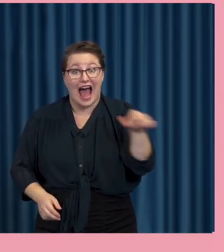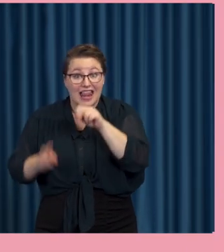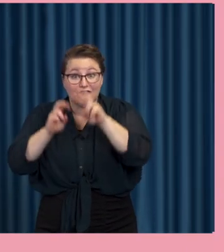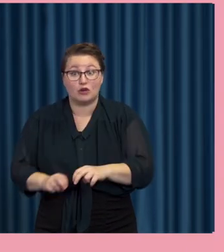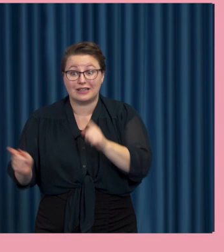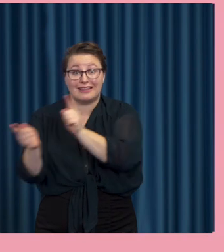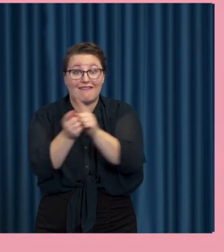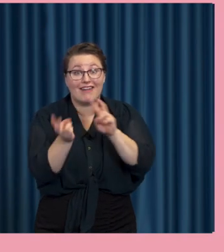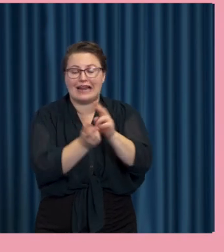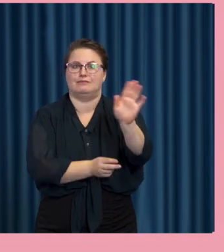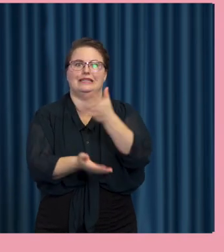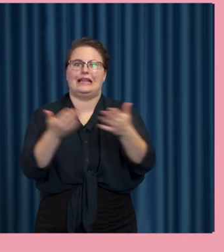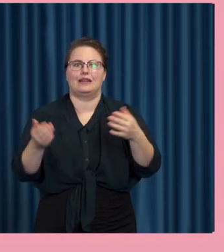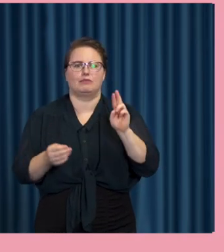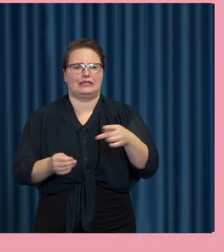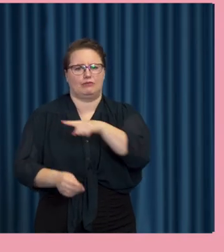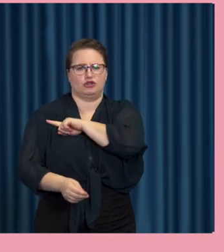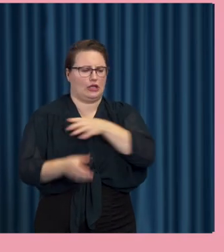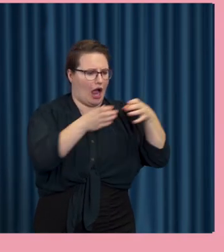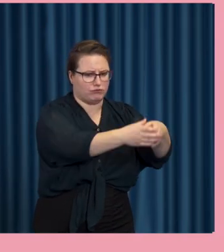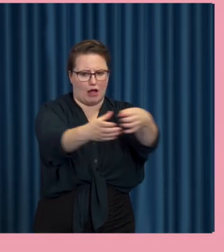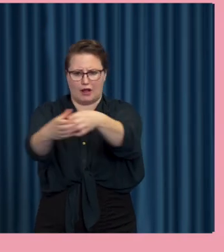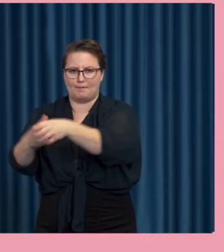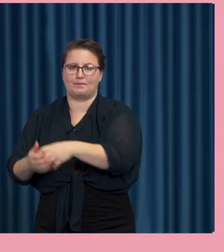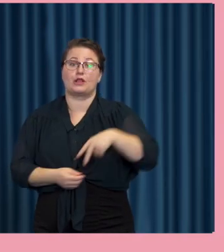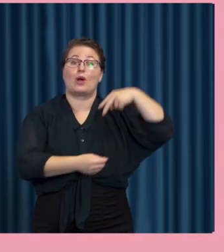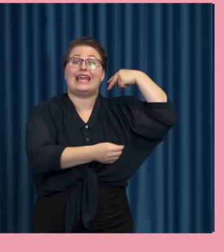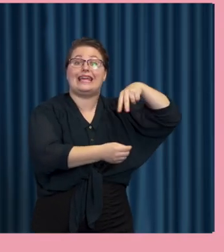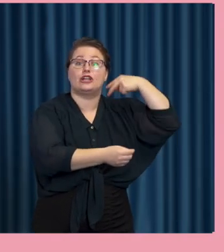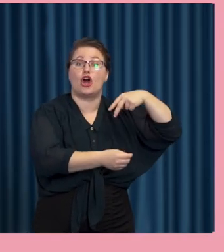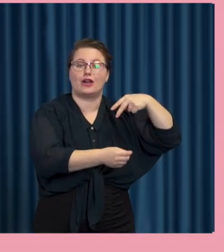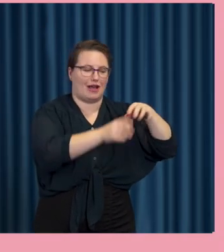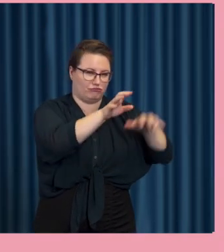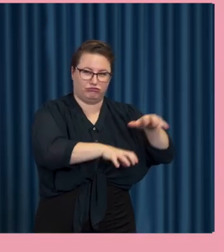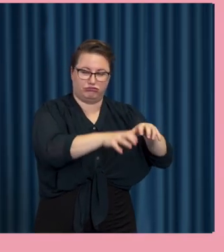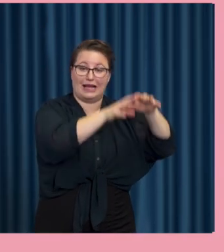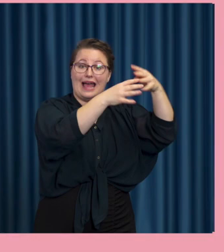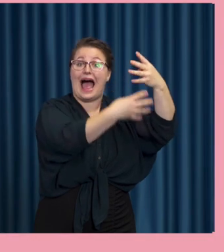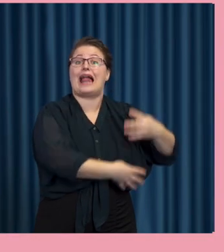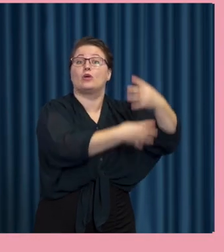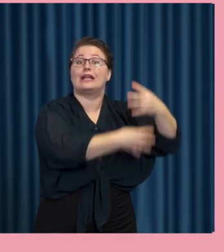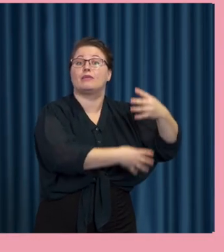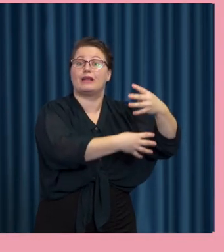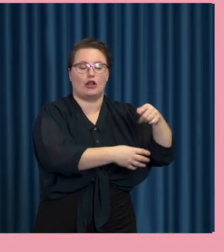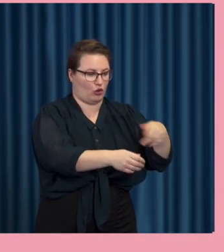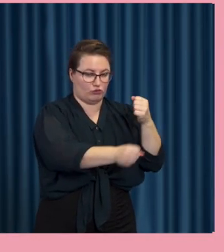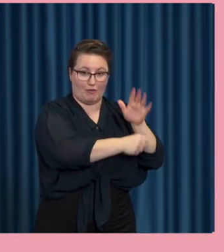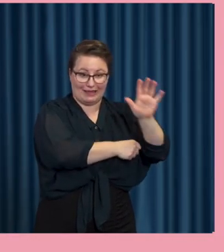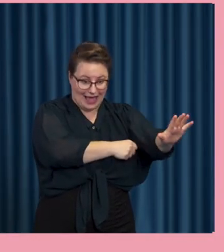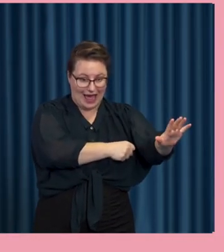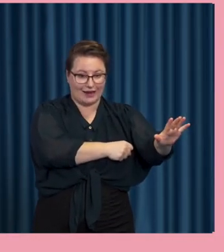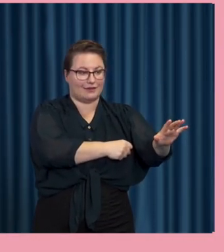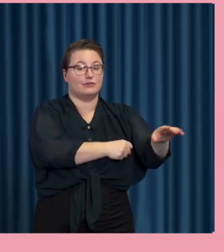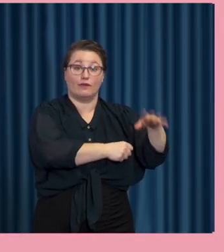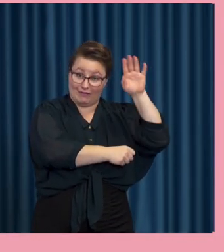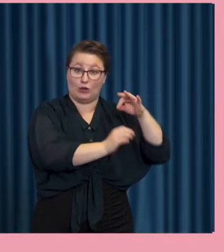sektoriserat, tyvärr då. Och det är ju ett problem också att ingenjörerna som bygger algoritmerna, de sitter där borta och vet precis vad de funkar så. Men de